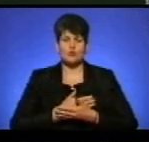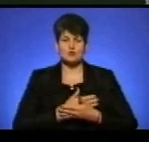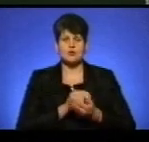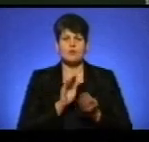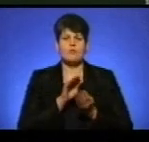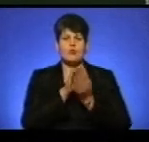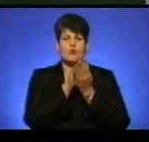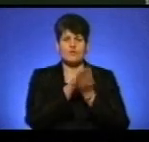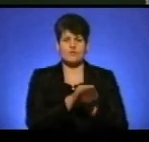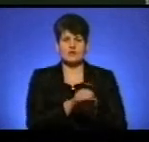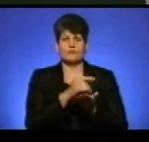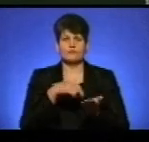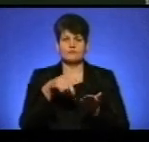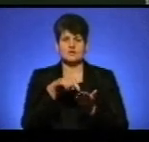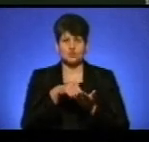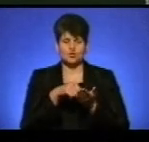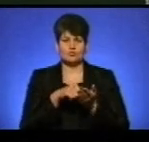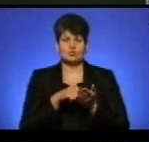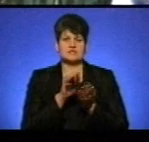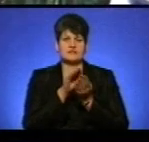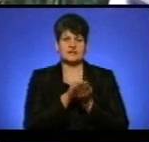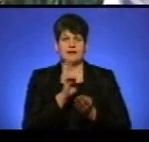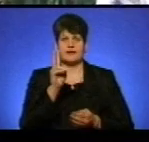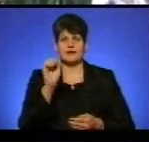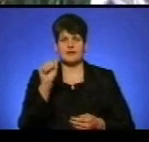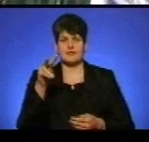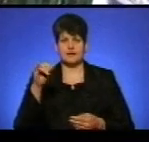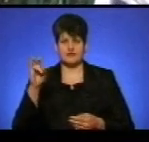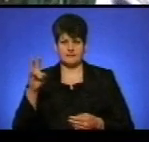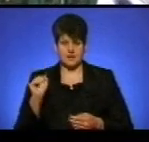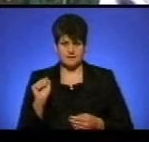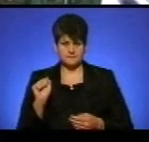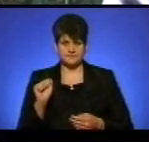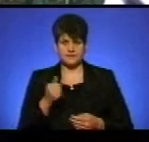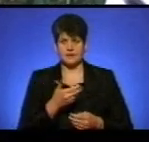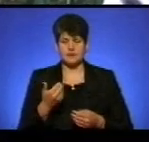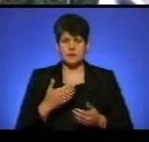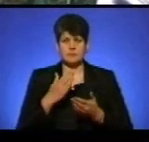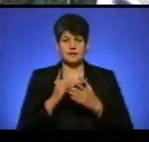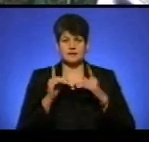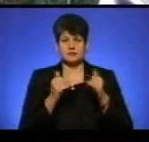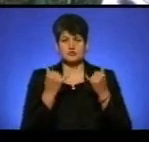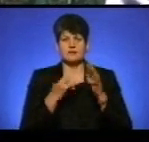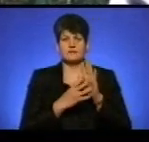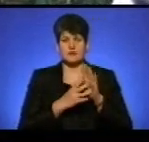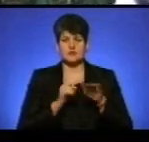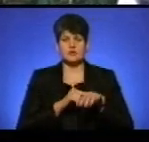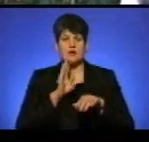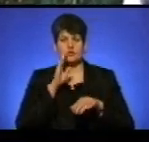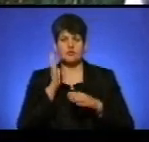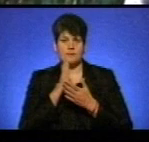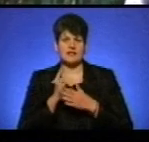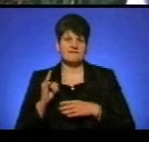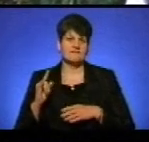Пушкаря на міському цвинтарі Калинівка. Ми мали їхати сьогодні в 9-й ранку, мали вилітати,